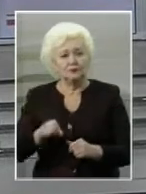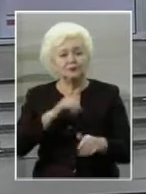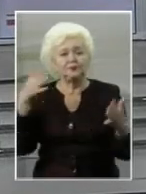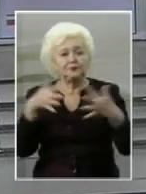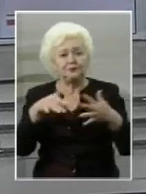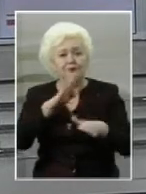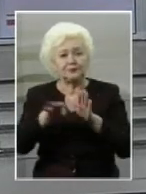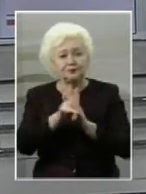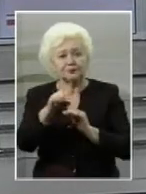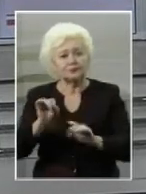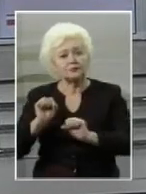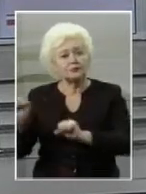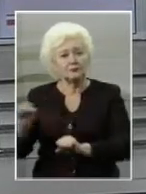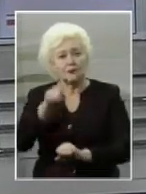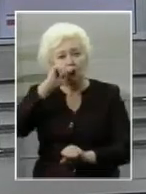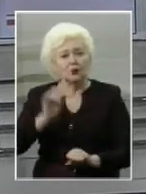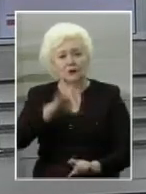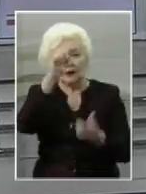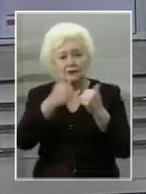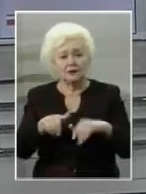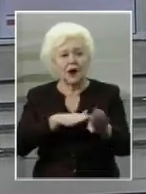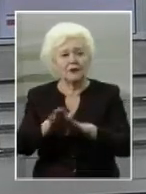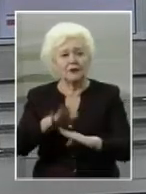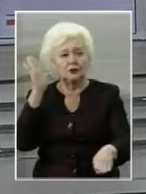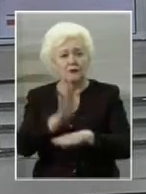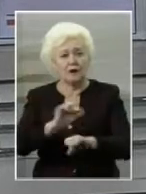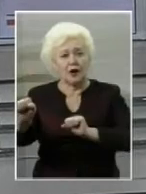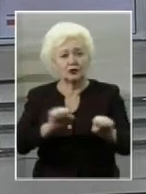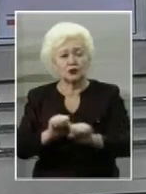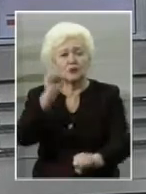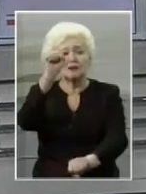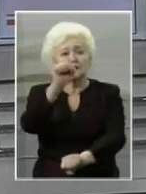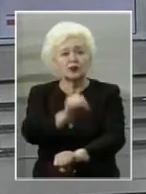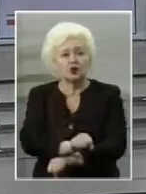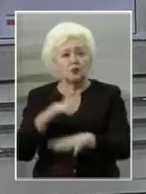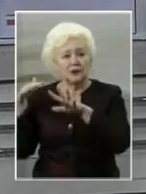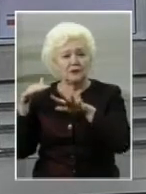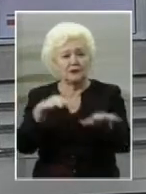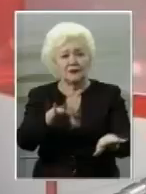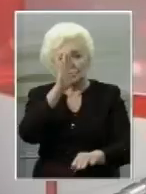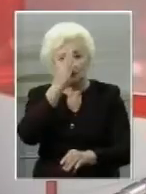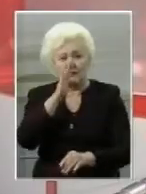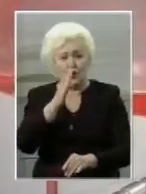Крутами оборонці української державності виконали наказ командування і зупинили наступ ворога.